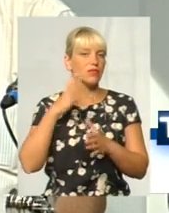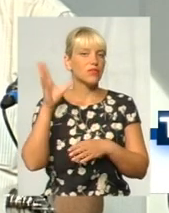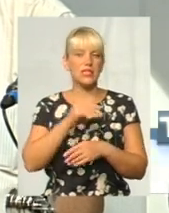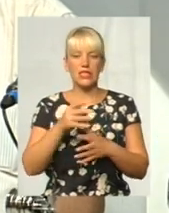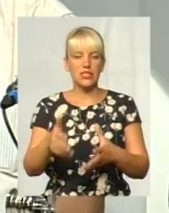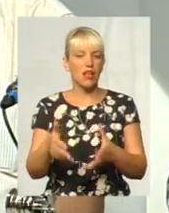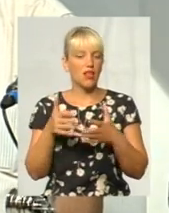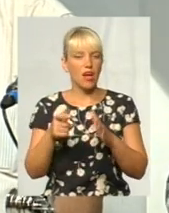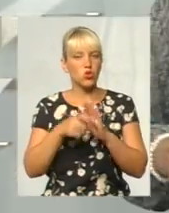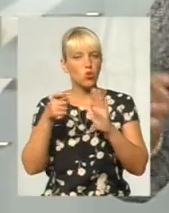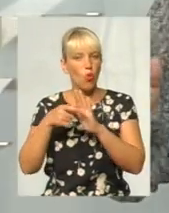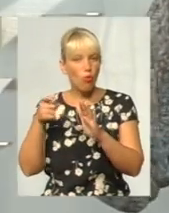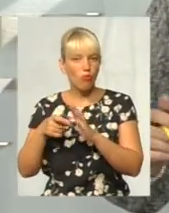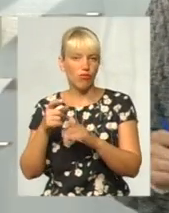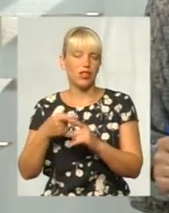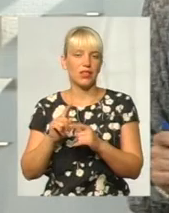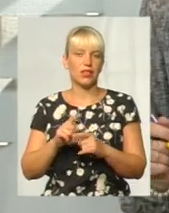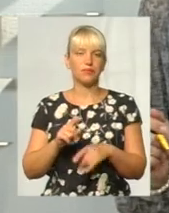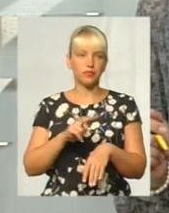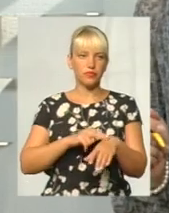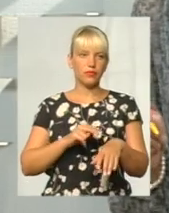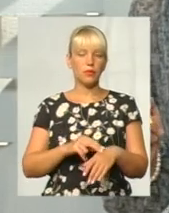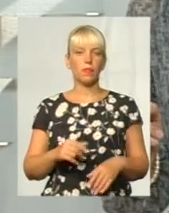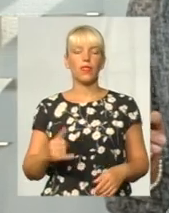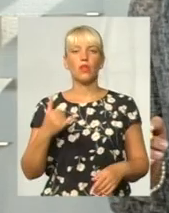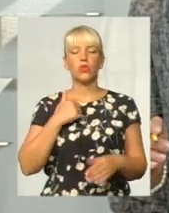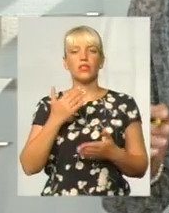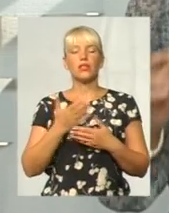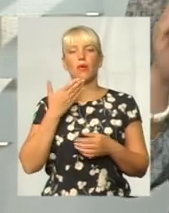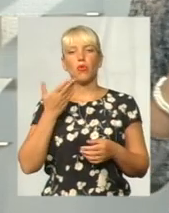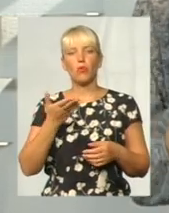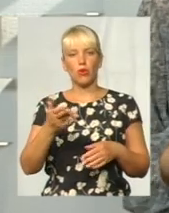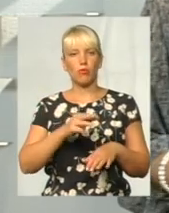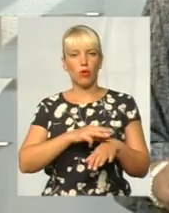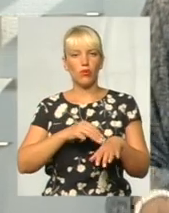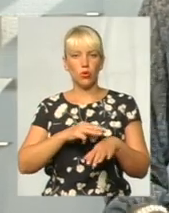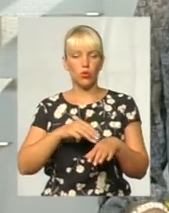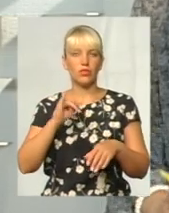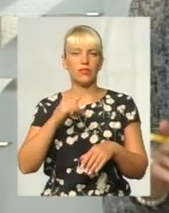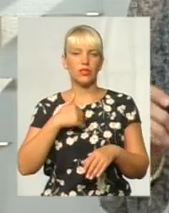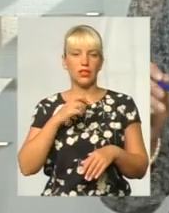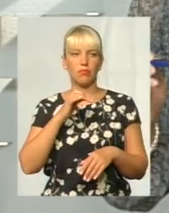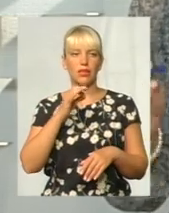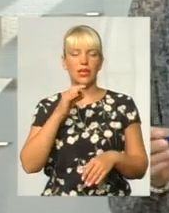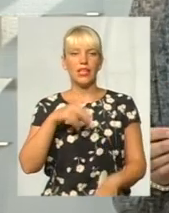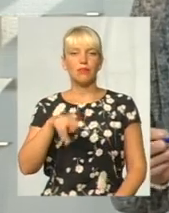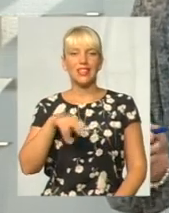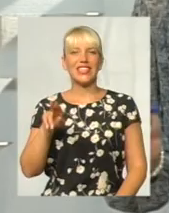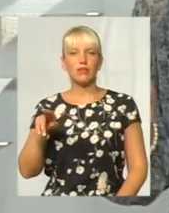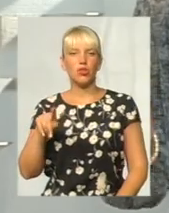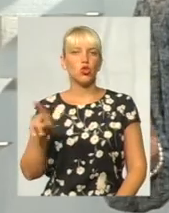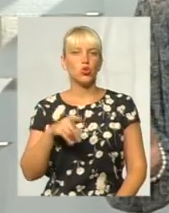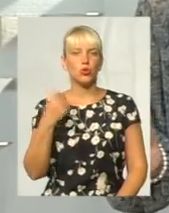безпосередньо прохоронним органам. У нас є ще далі коментар правоохоронців, я би хотіла, Дмитри Дмитровичу, щоб ви